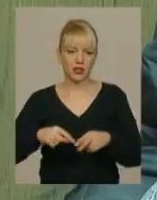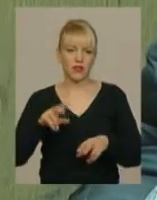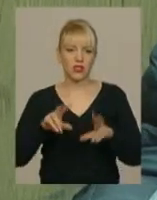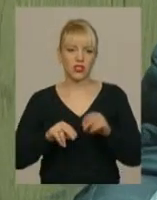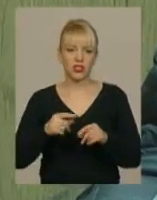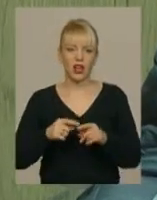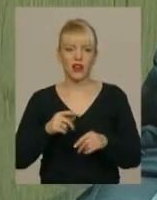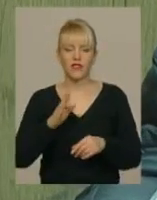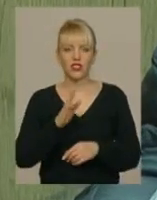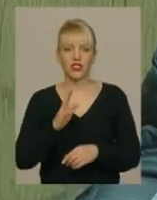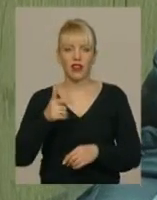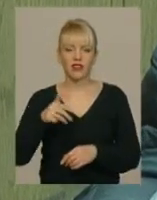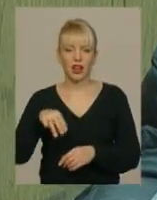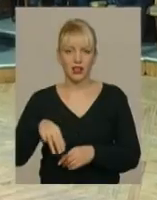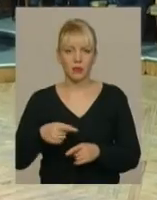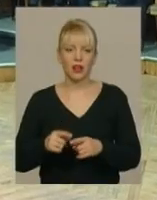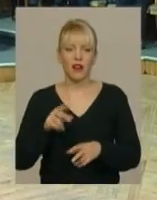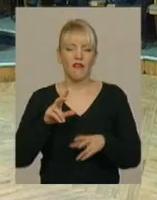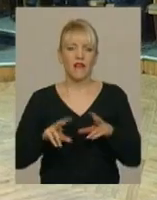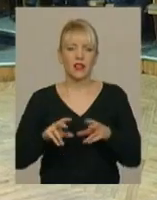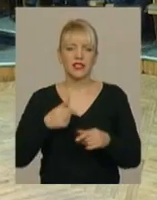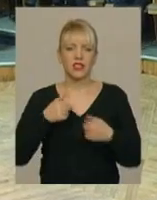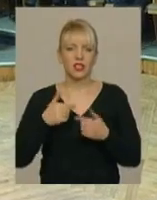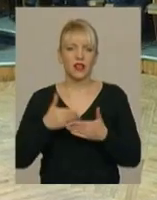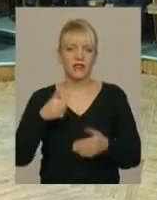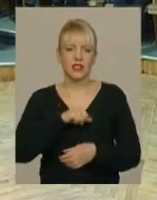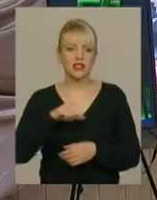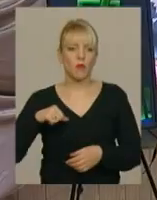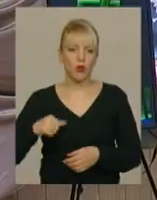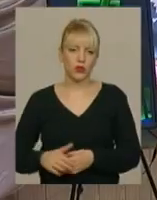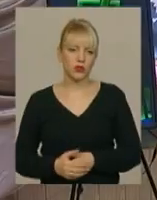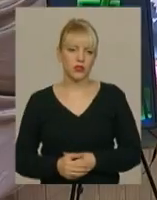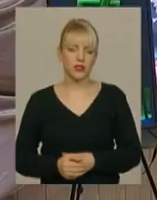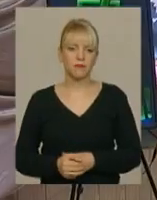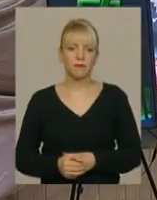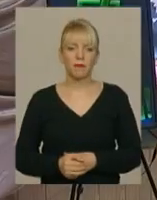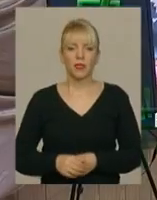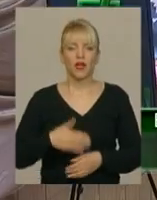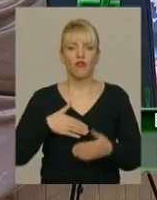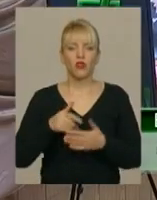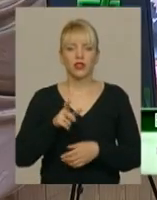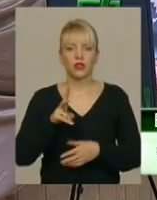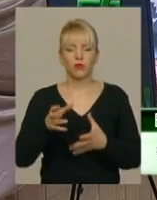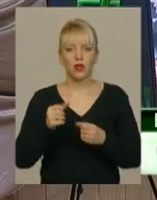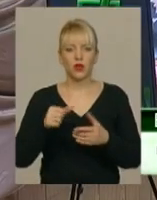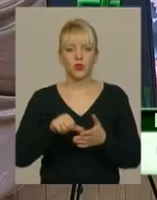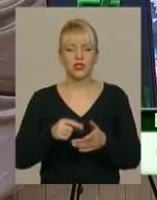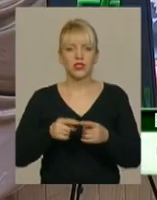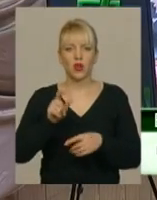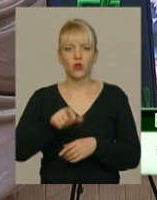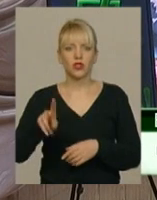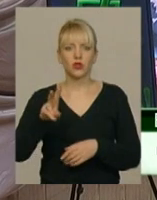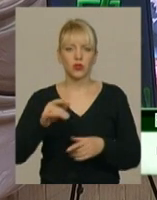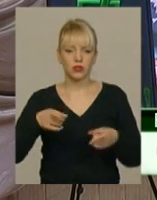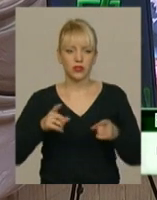керівник волонтерського середку ком'юніті, страждає від самотності і браку спілкування. Волонтери, які брали в ньому участь, це, по-перше, ті люди, які